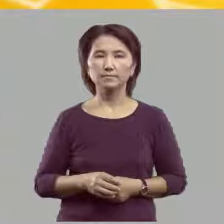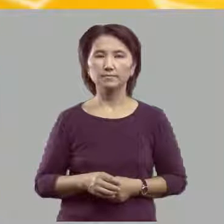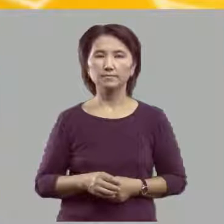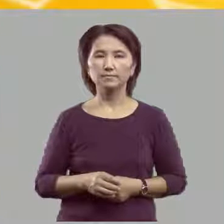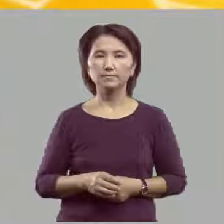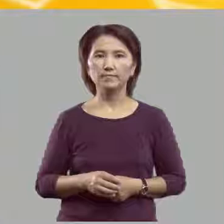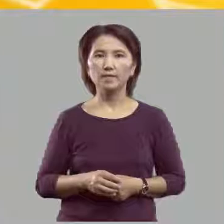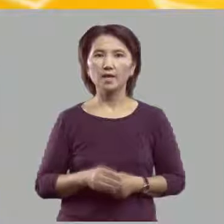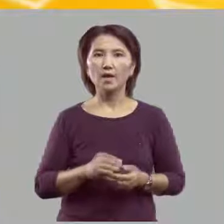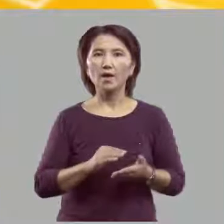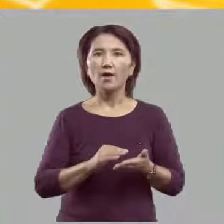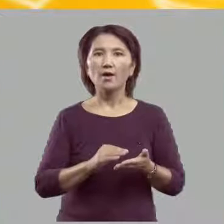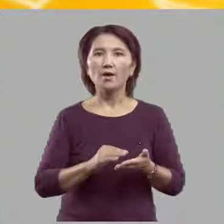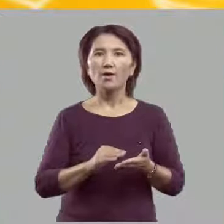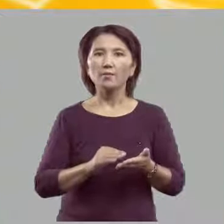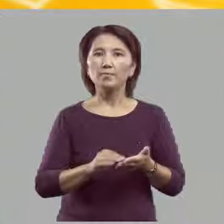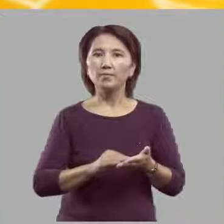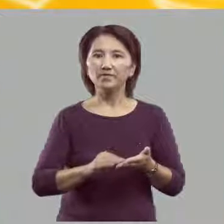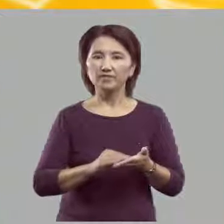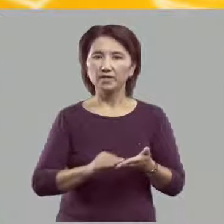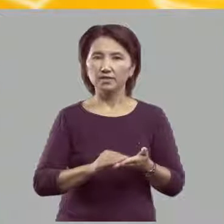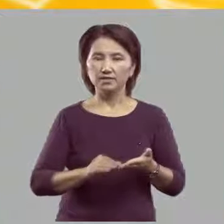Повторите за мной.